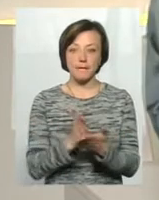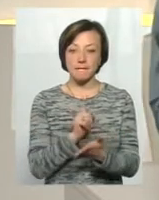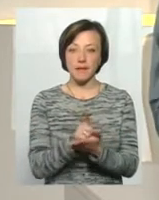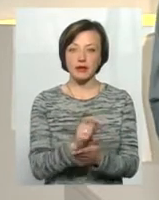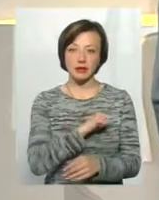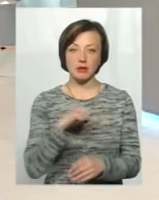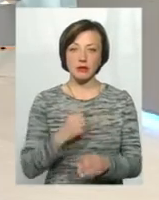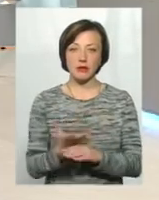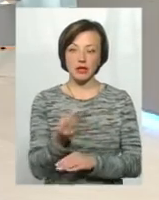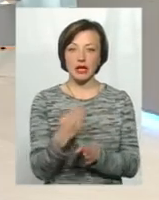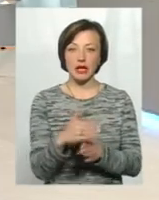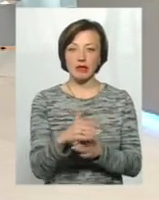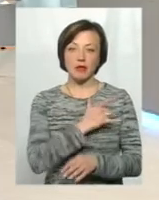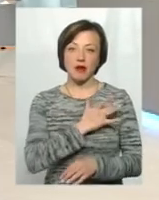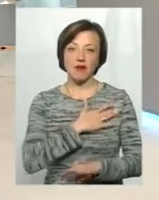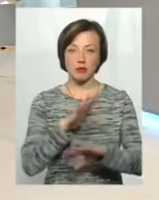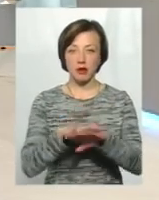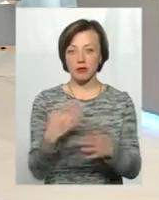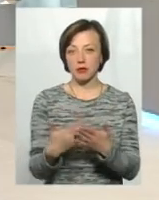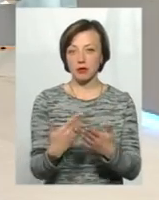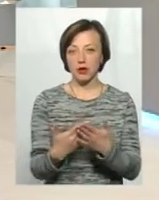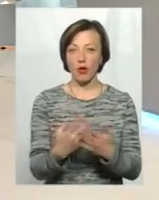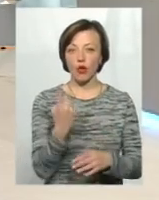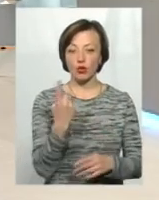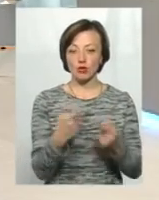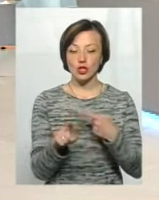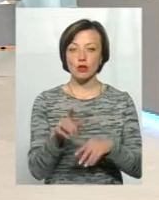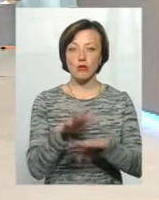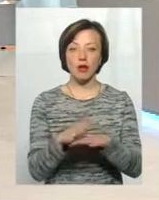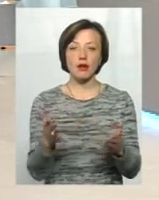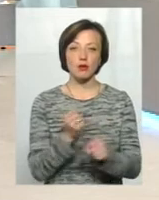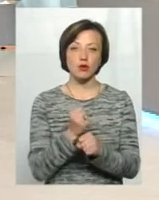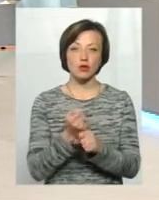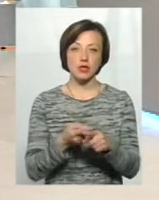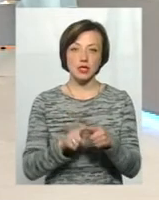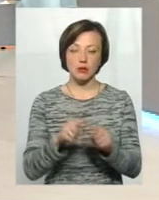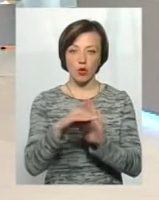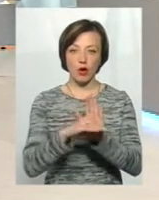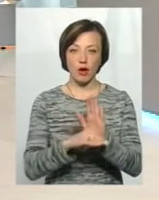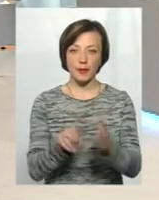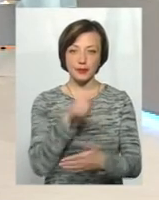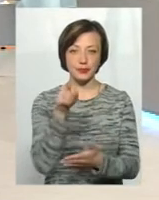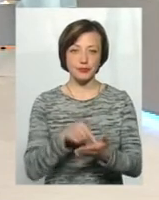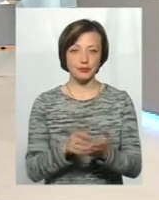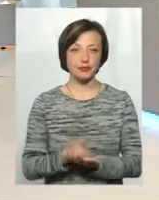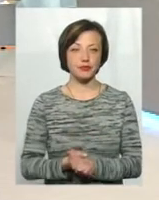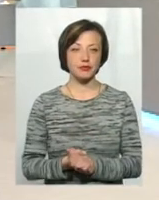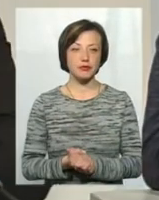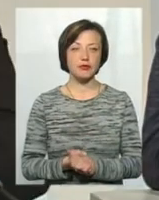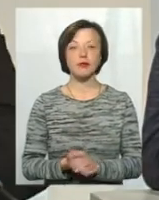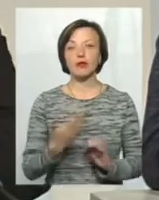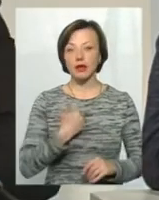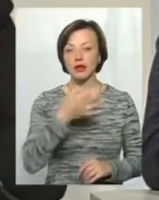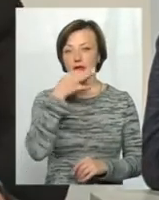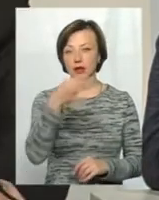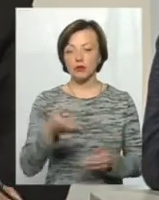ще й кредит Приватбанку, наприклад. До прикладу, в одному з інших банків, які діють по цій програмі? Ну, я скажу, що ми вже